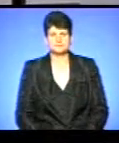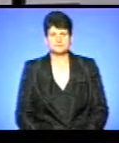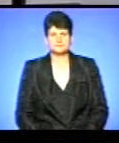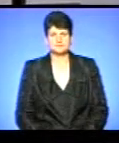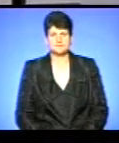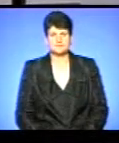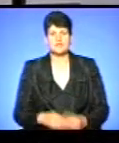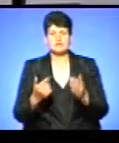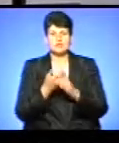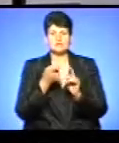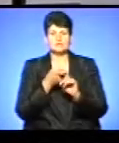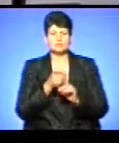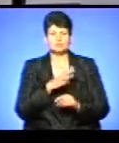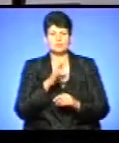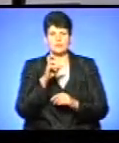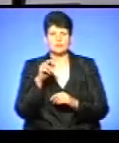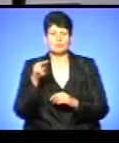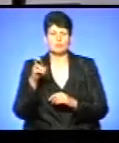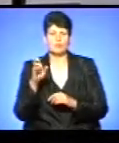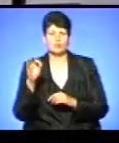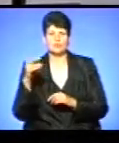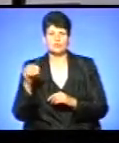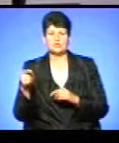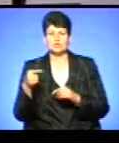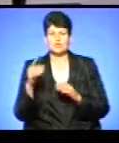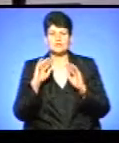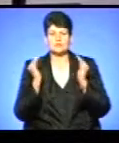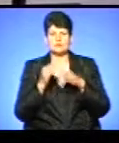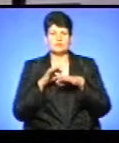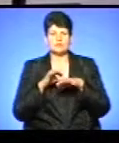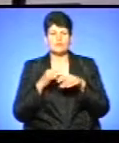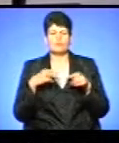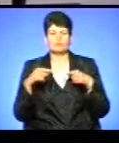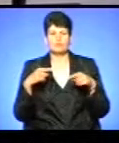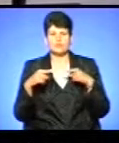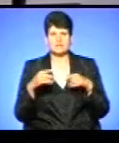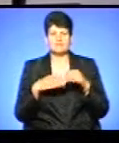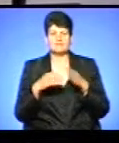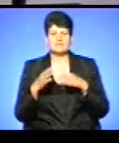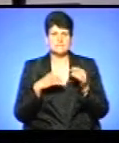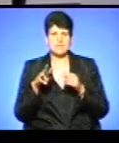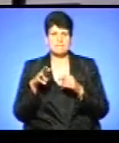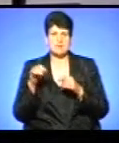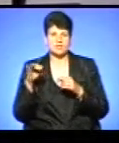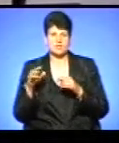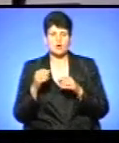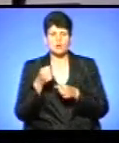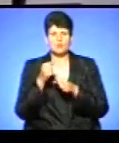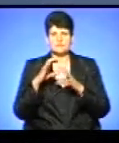Із нами на зв'язку був Богдан Буденчук із Тернопільського стадіону, де триває футбольний кваліфікаційний матч Кубку світу 2019.